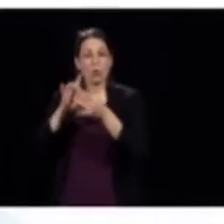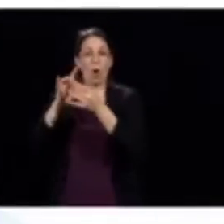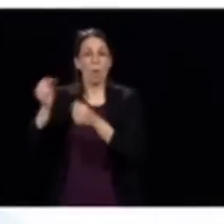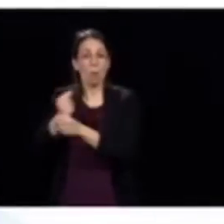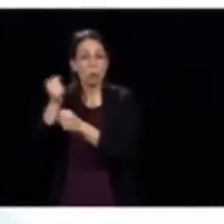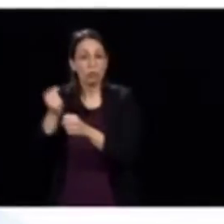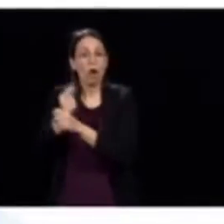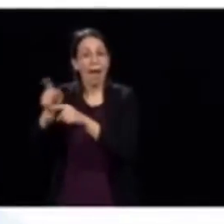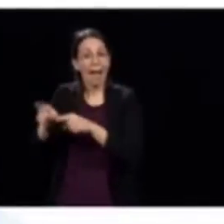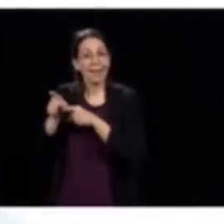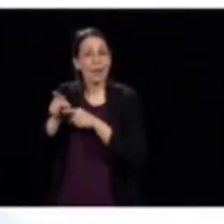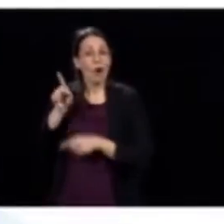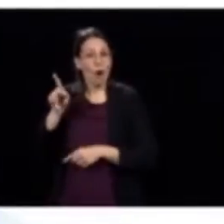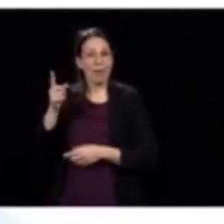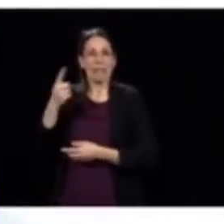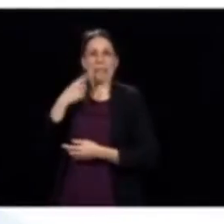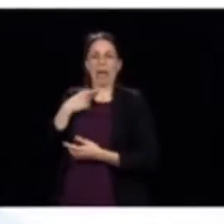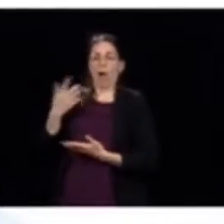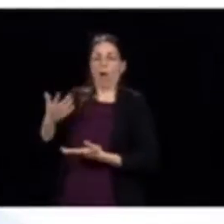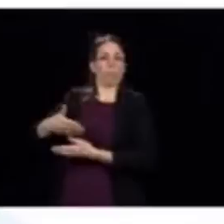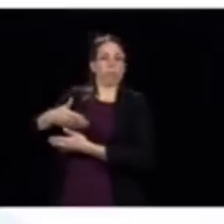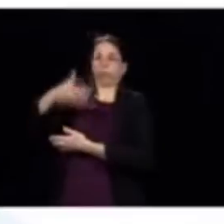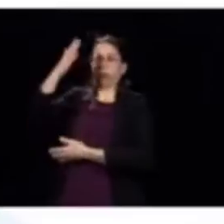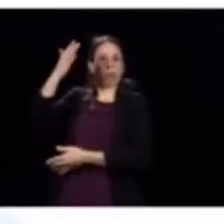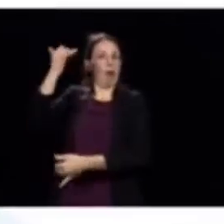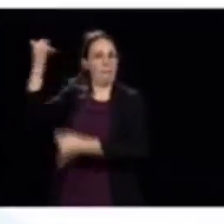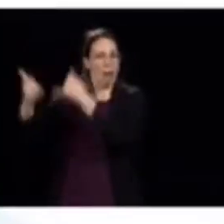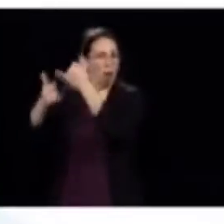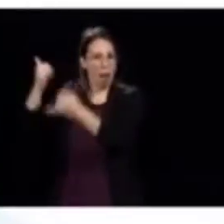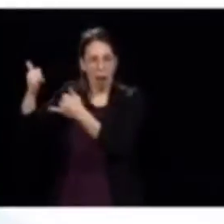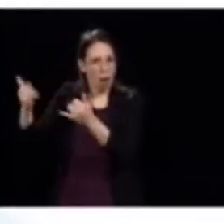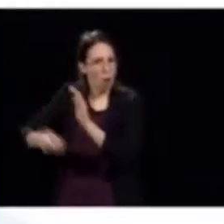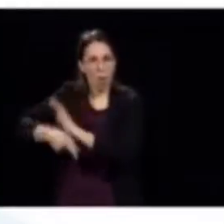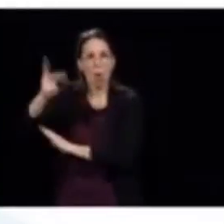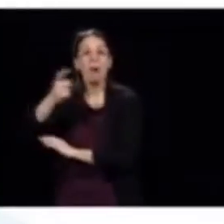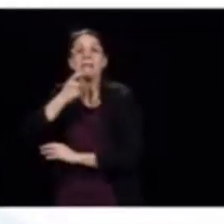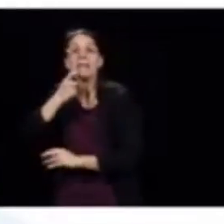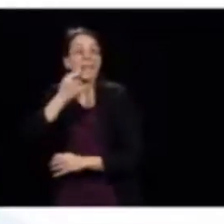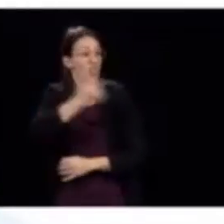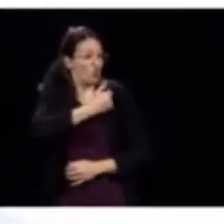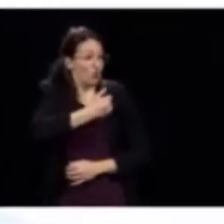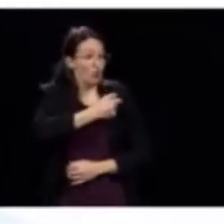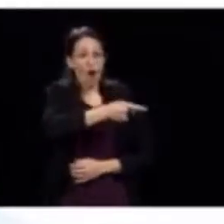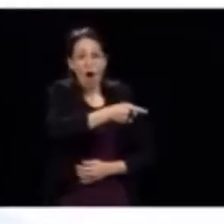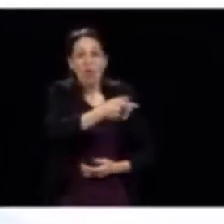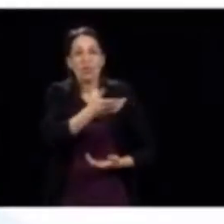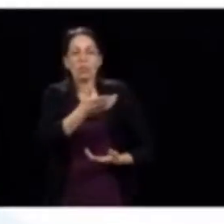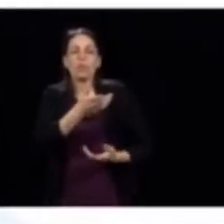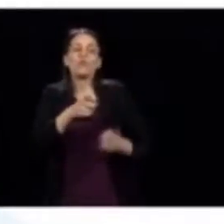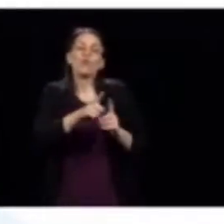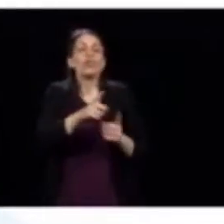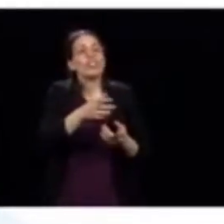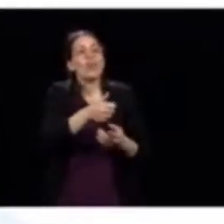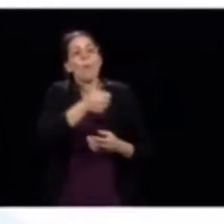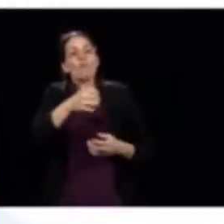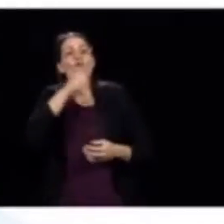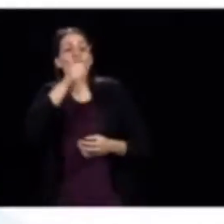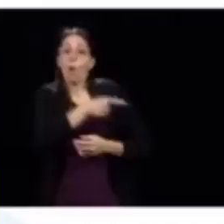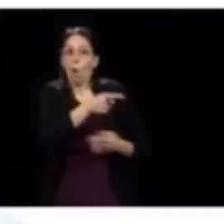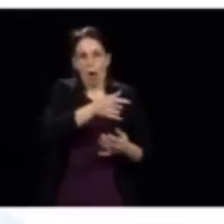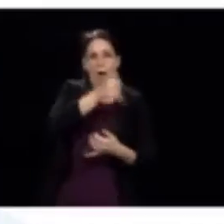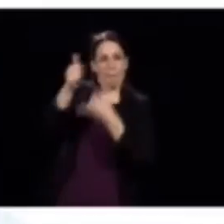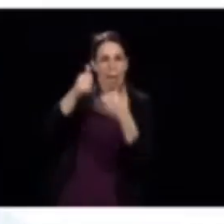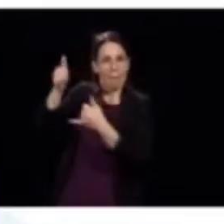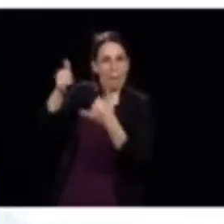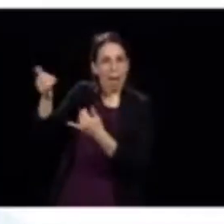agricoles, nous dit qu'ils sont débordés d'appels de jeunes et de moins jeunes qui veulent